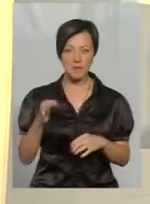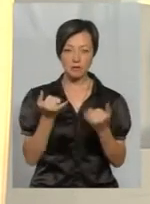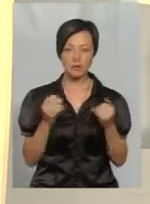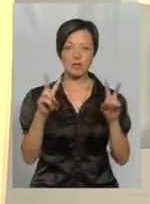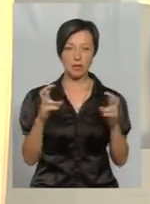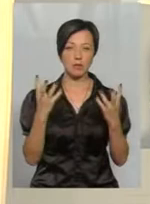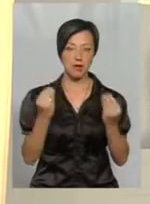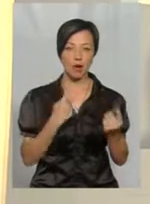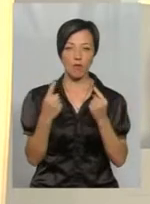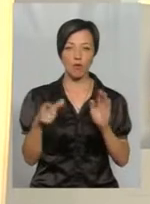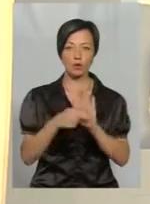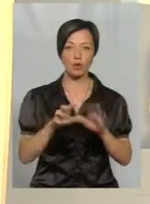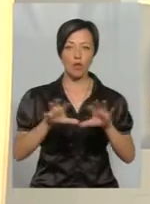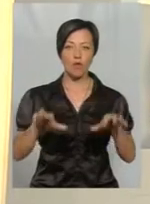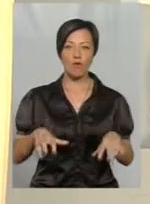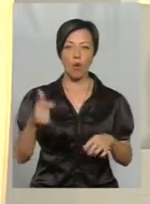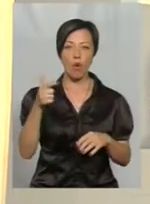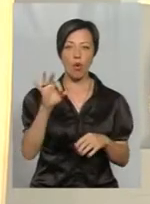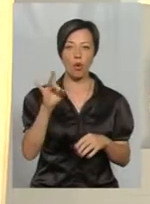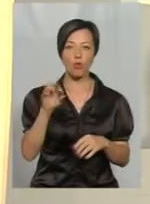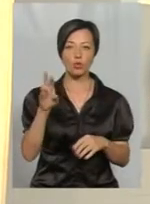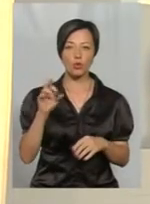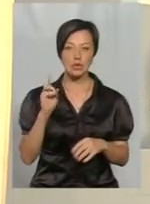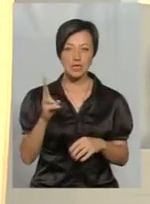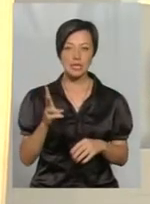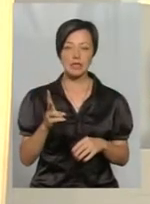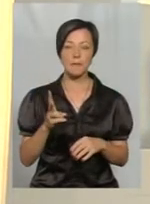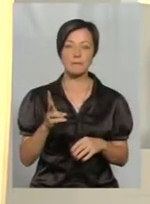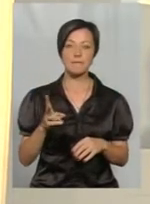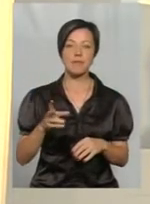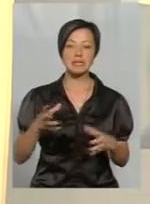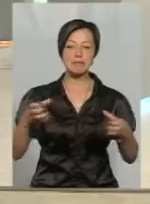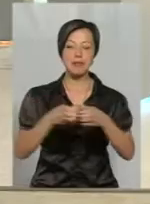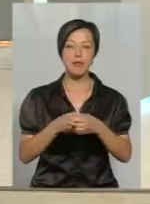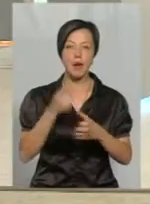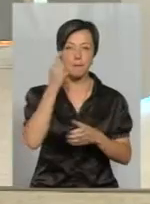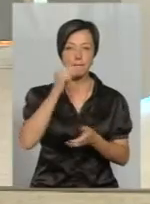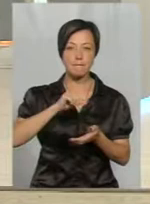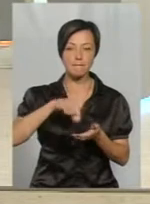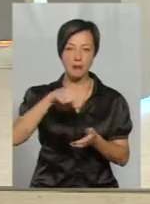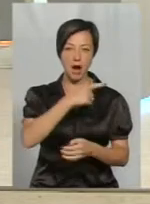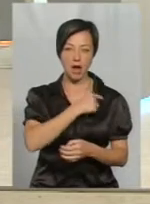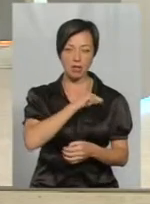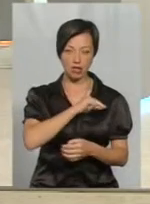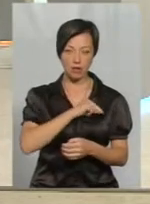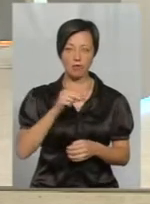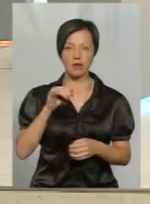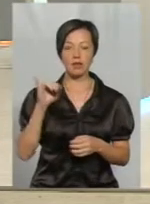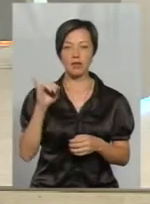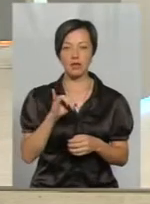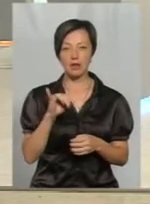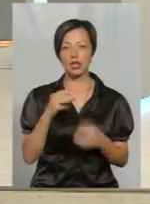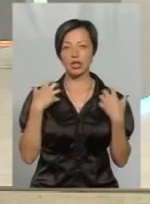темі дня говоримо із головою Городоцької районної спілки пасічників України Антоном Шустаком та начальником відділу